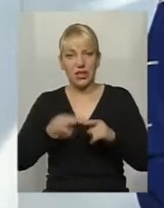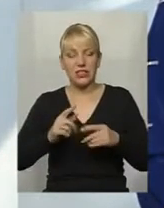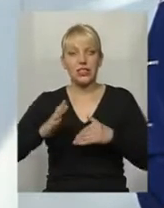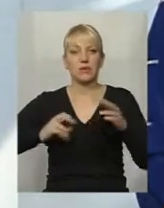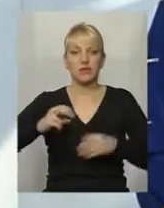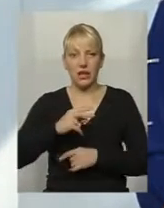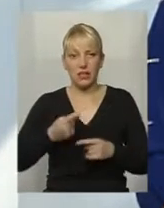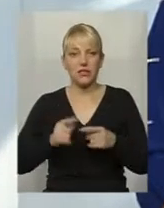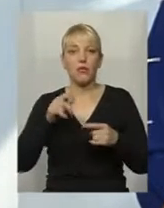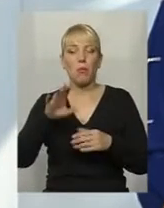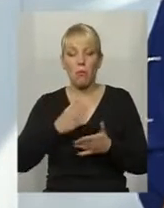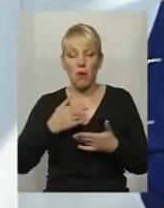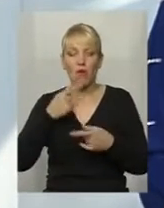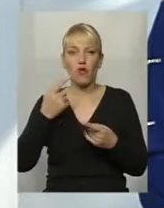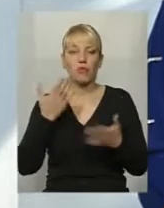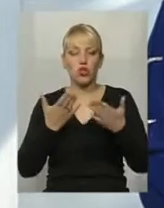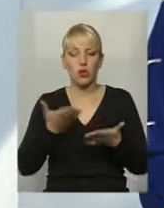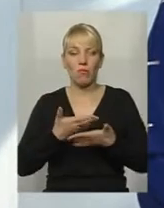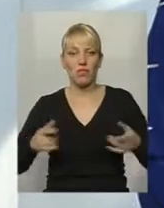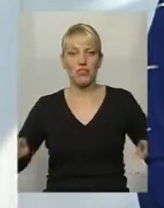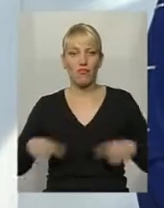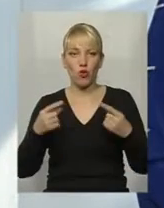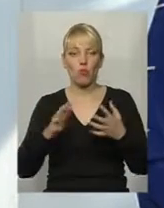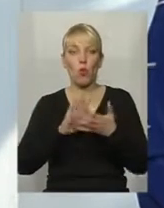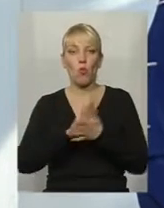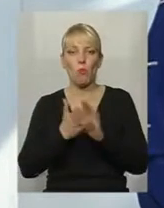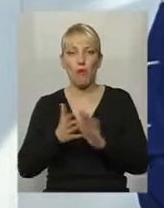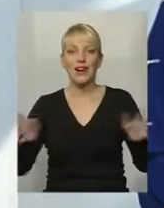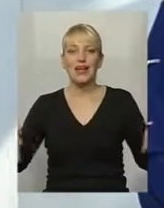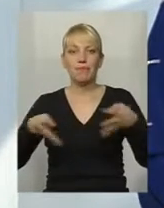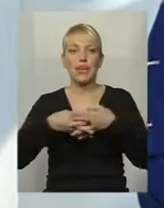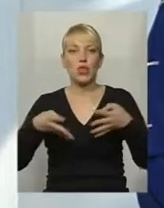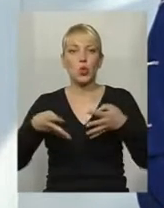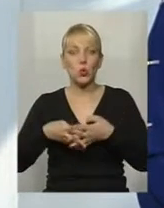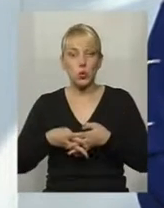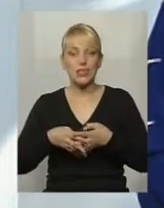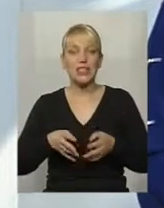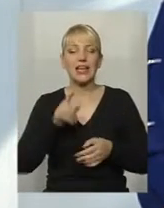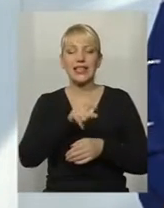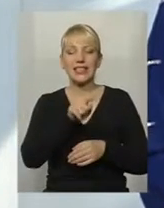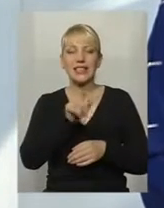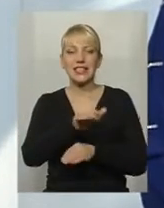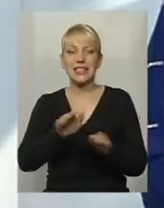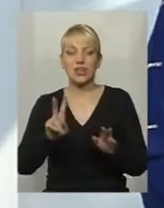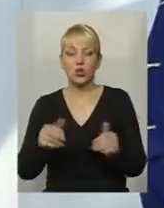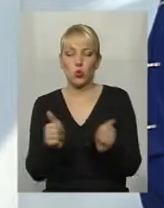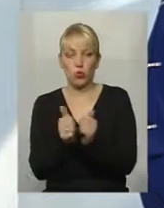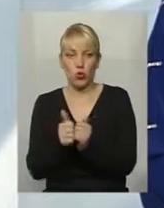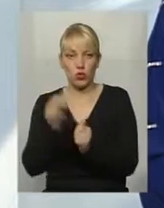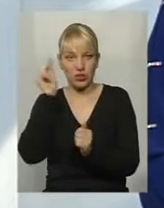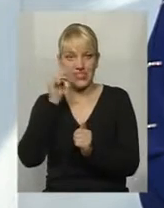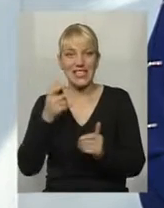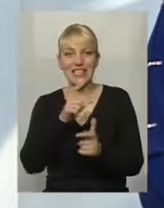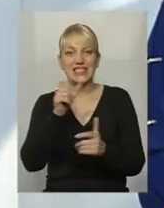відмічаємо, що якщо ми створюємо умови власне інклюзії, то вже ті діти, які навчаються поруч зі